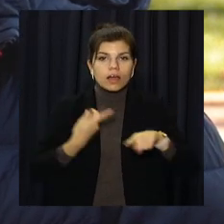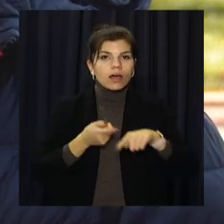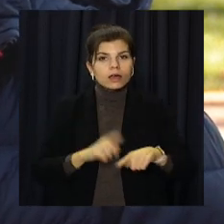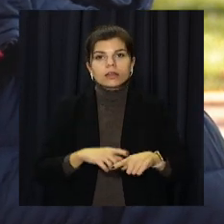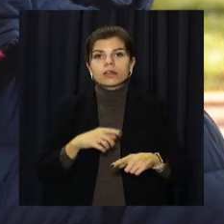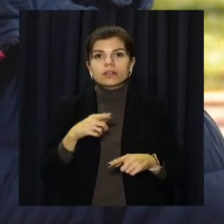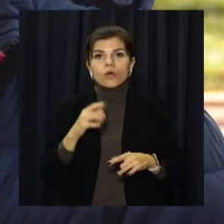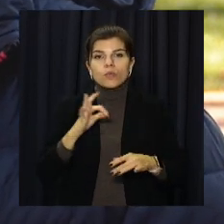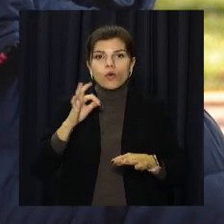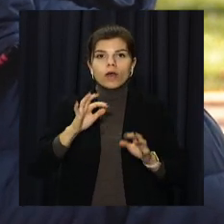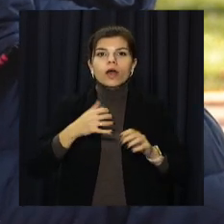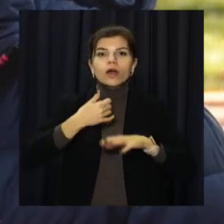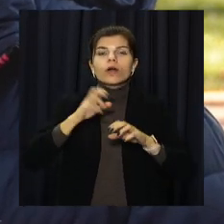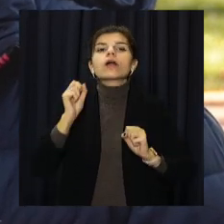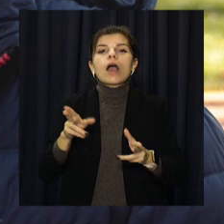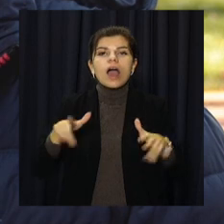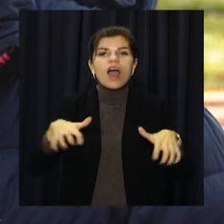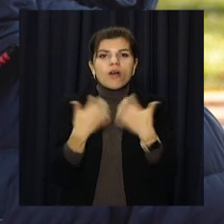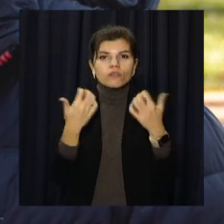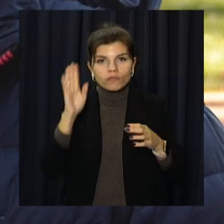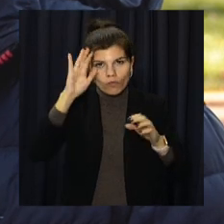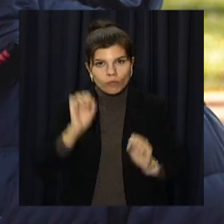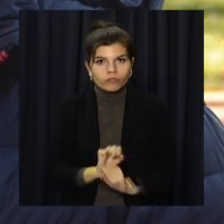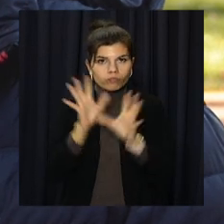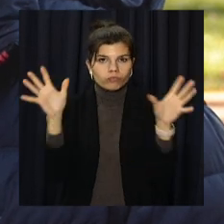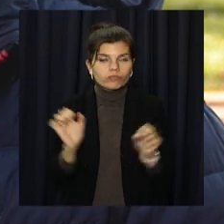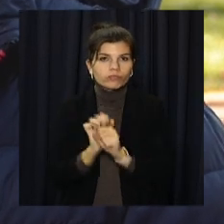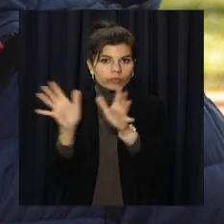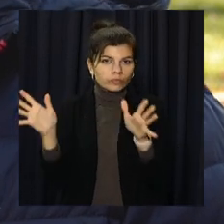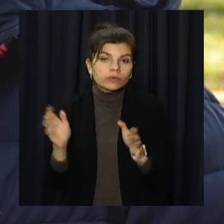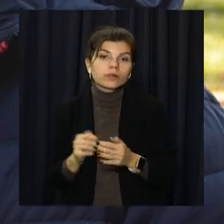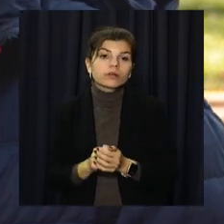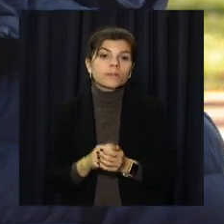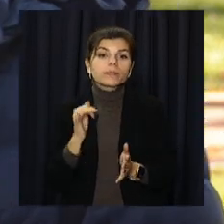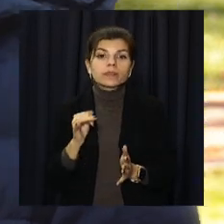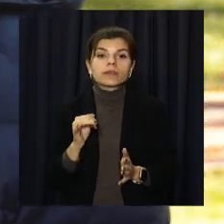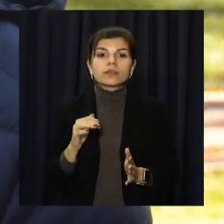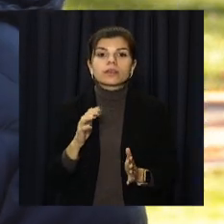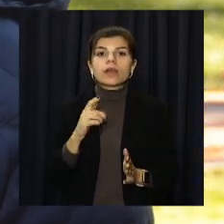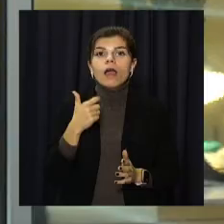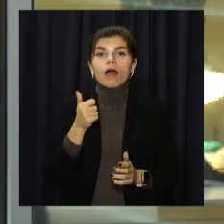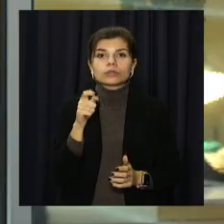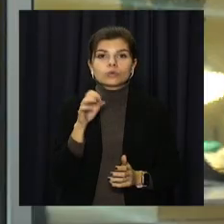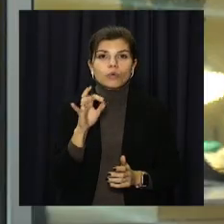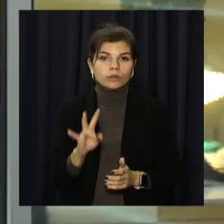роботи по поливальному водопровіду і облаштування партерних газонів.